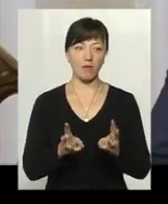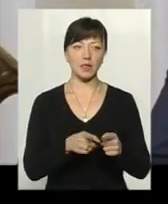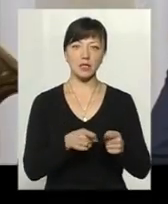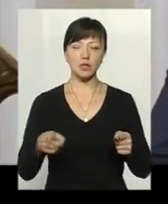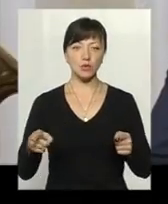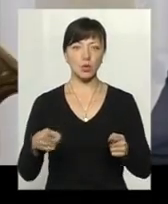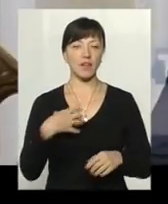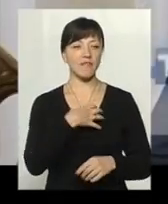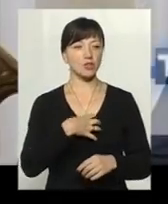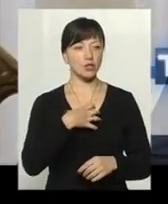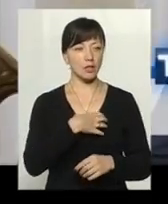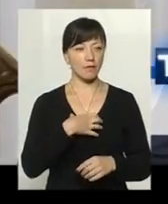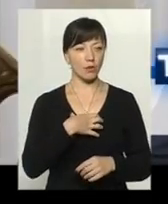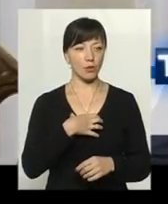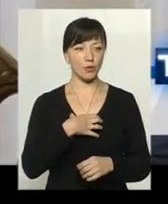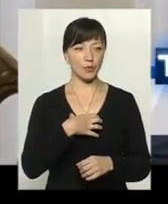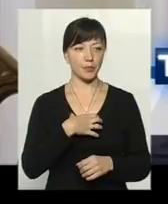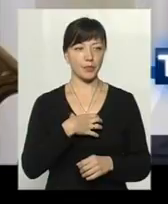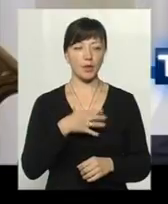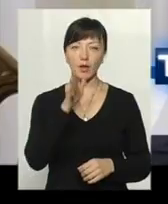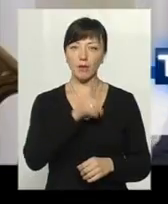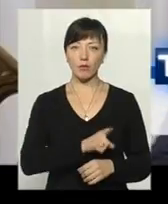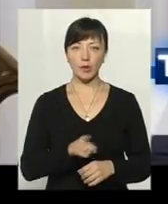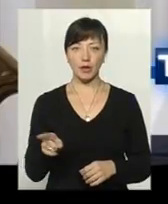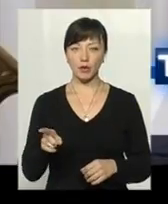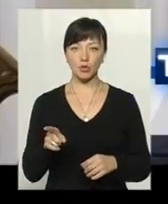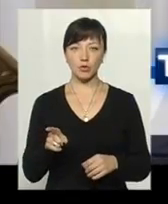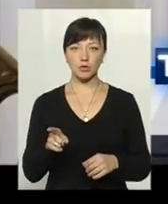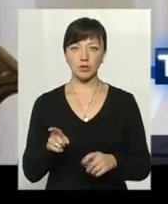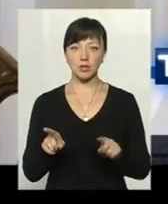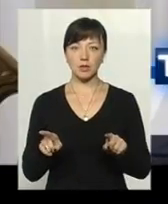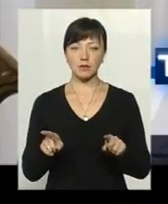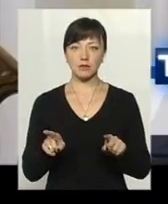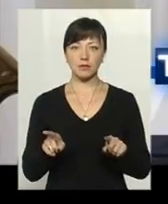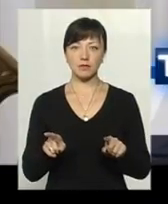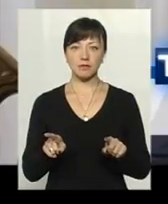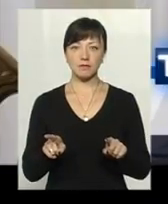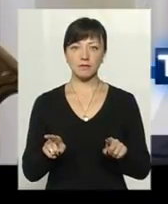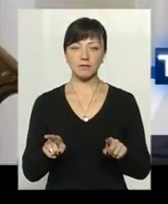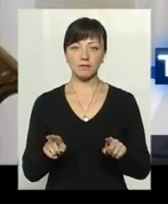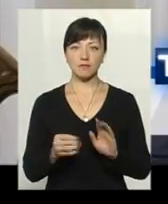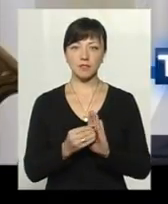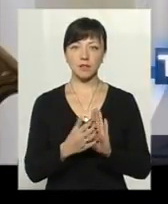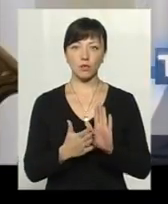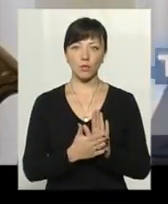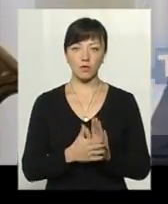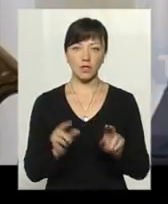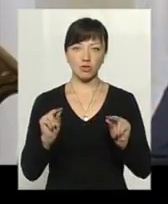І дуже важливо в період встановлення чесних цін